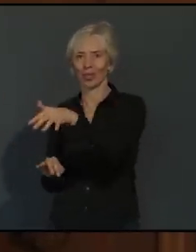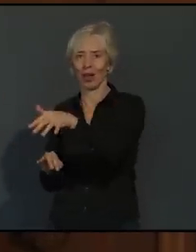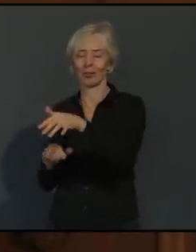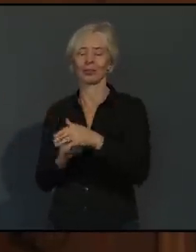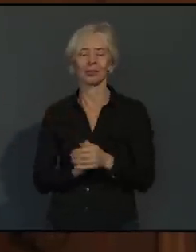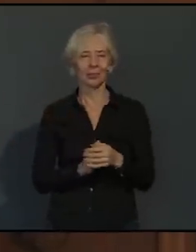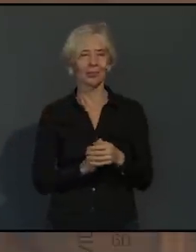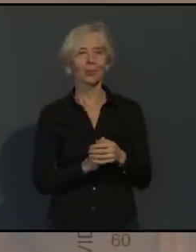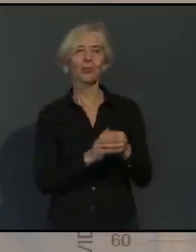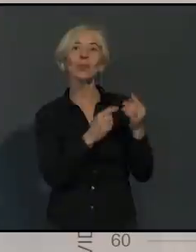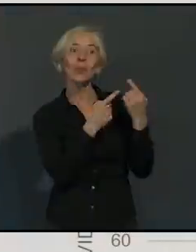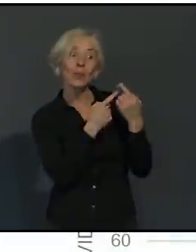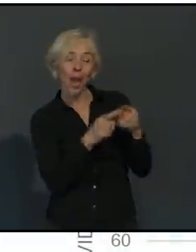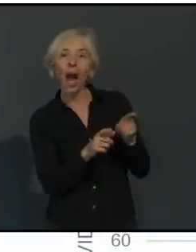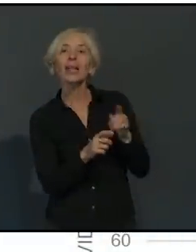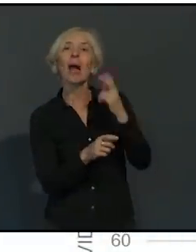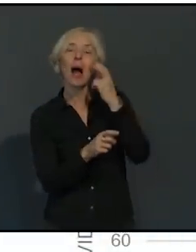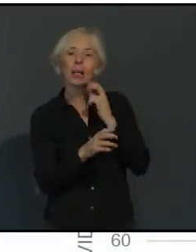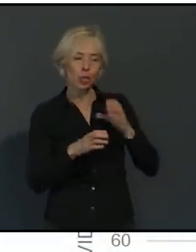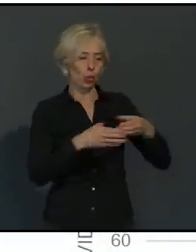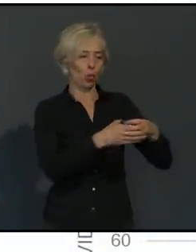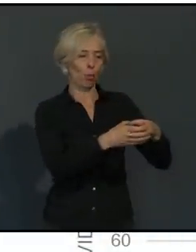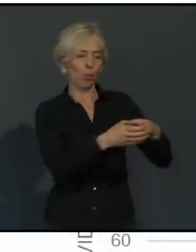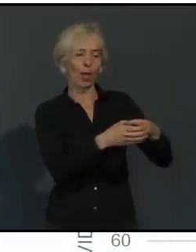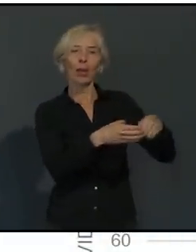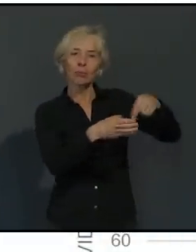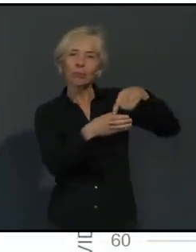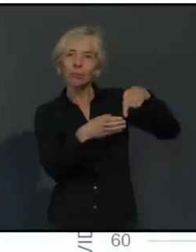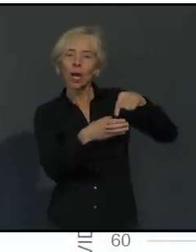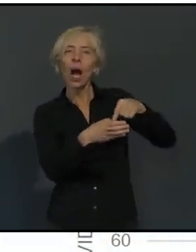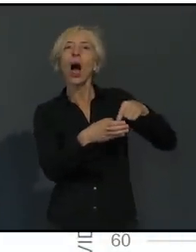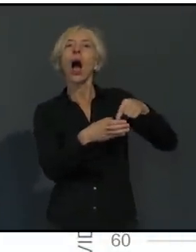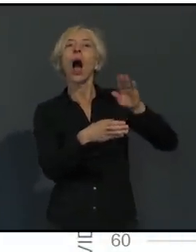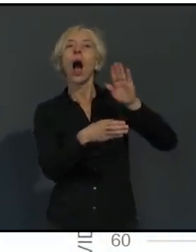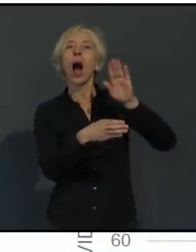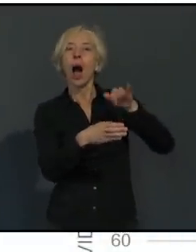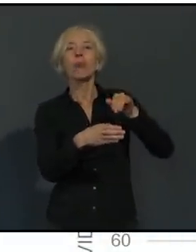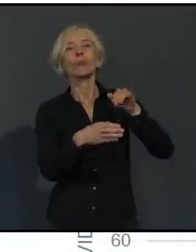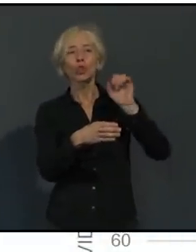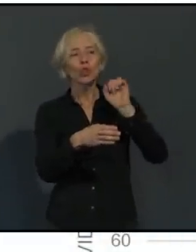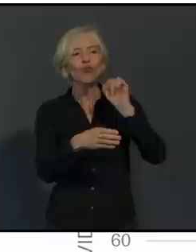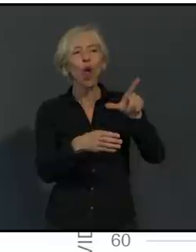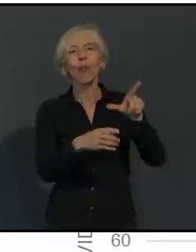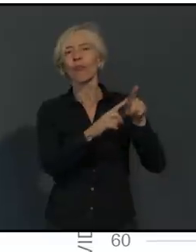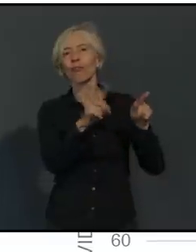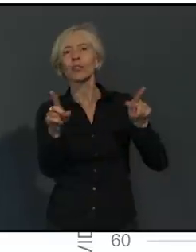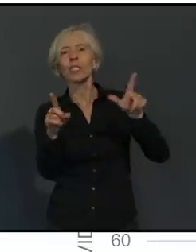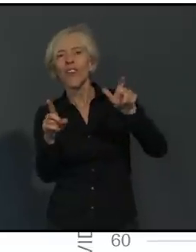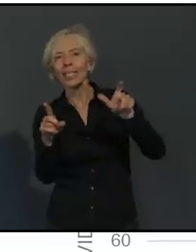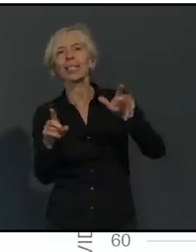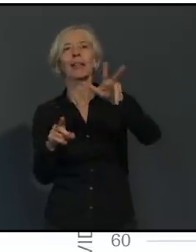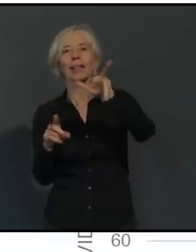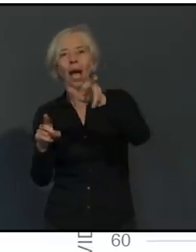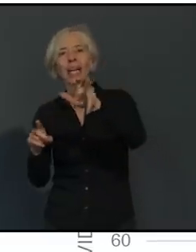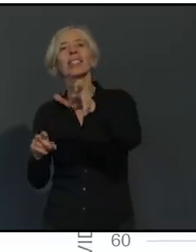beginnend ab 12 Jahre eigentlich bis 70, 80 Jahre gleichmäßig verteilt sind, was den